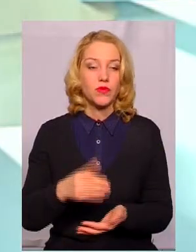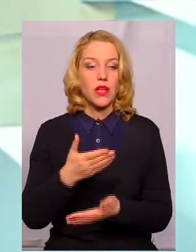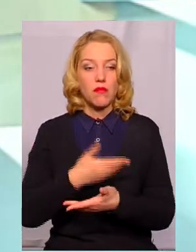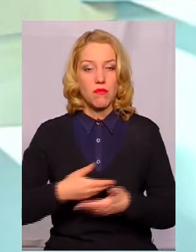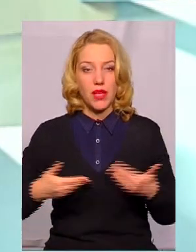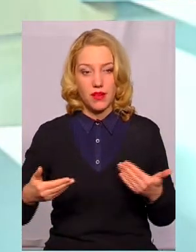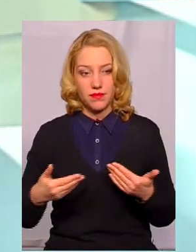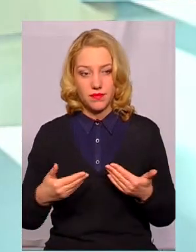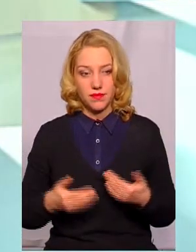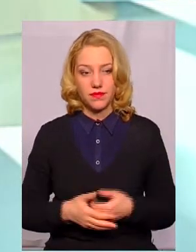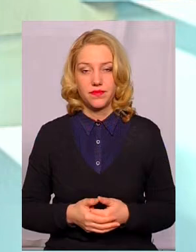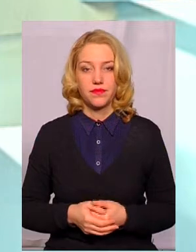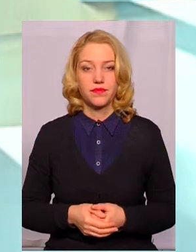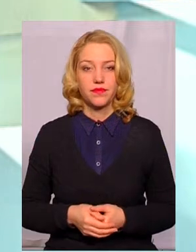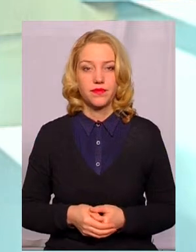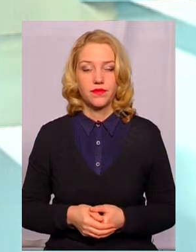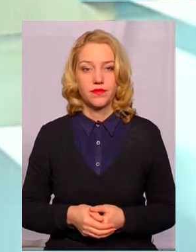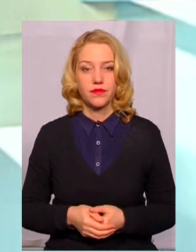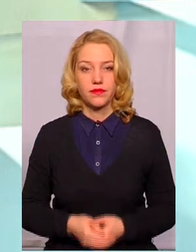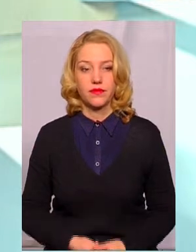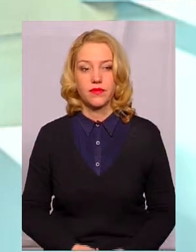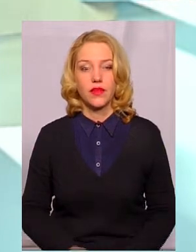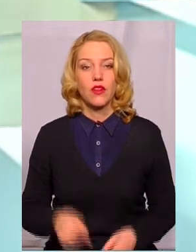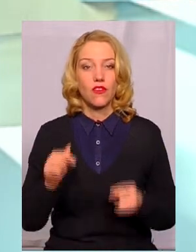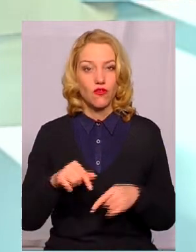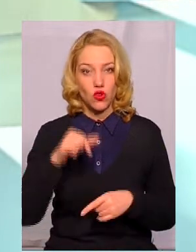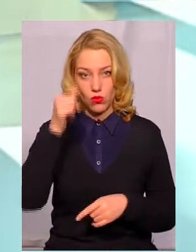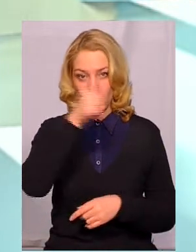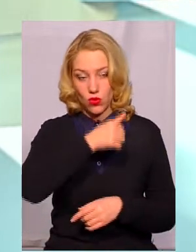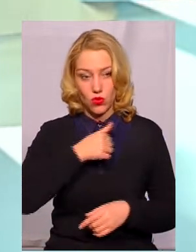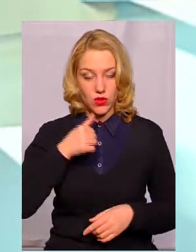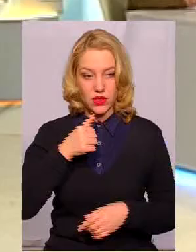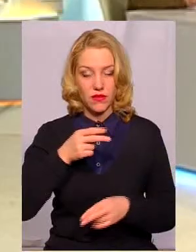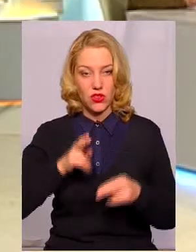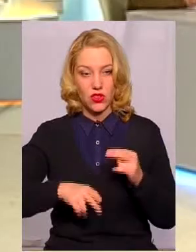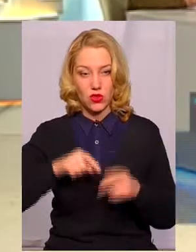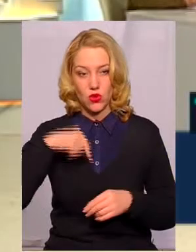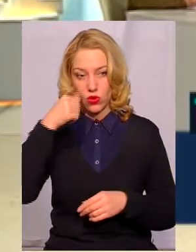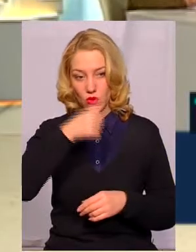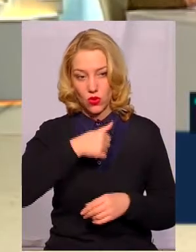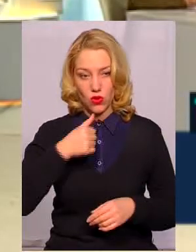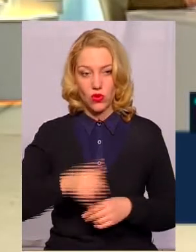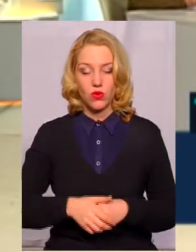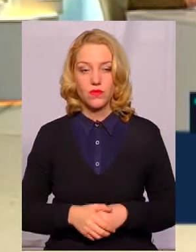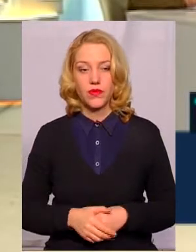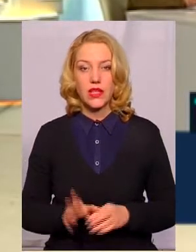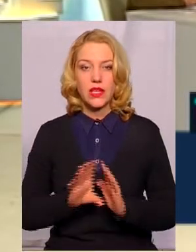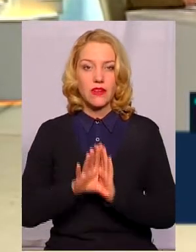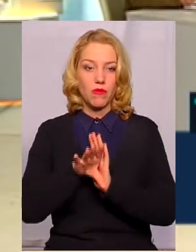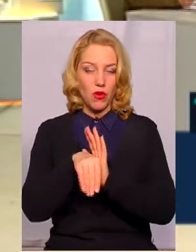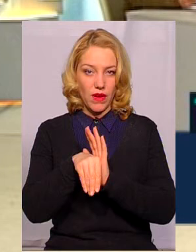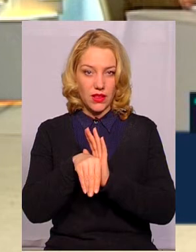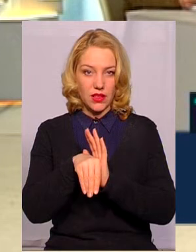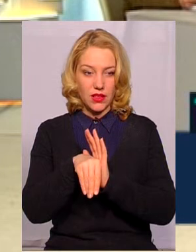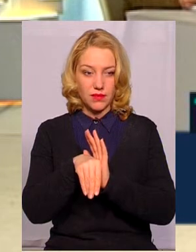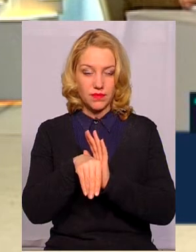ми в цьому році, в кінці цього року, ми запровадили,